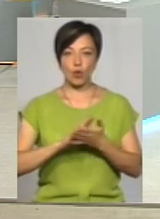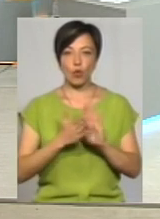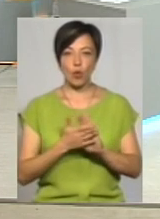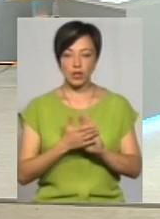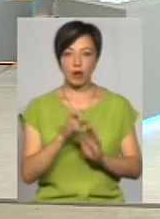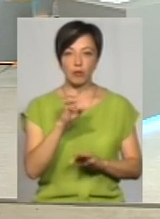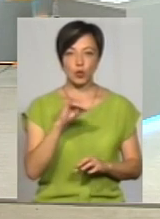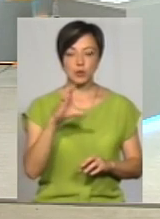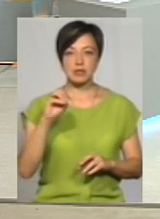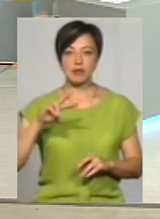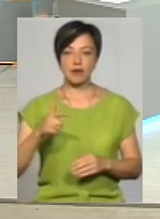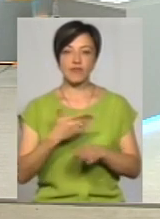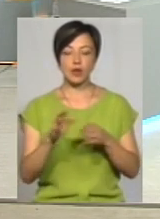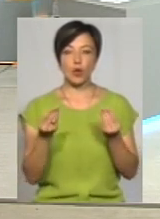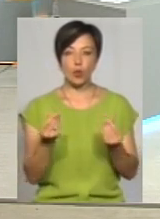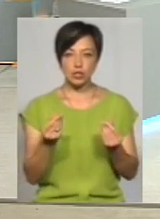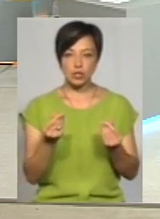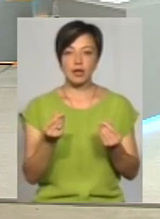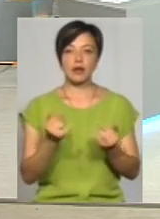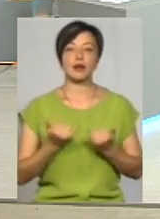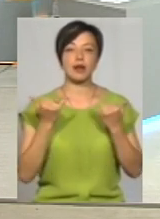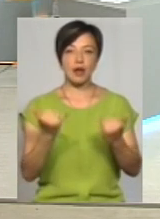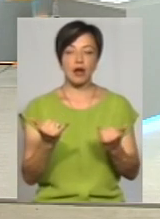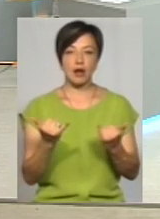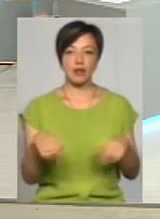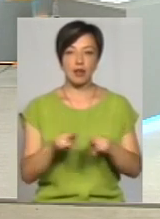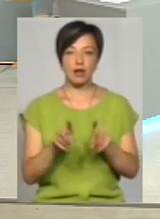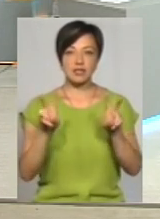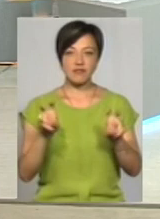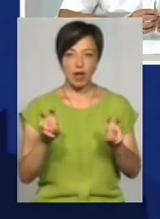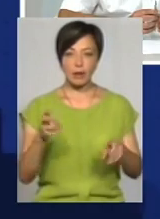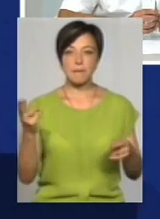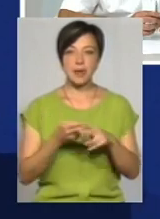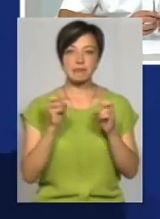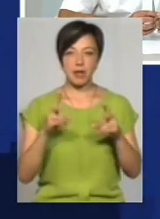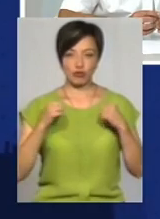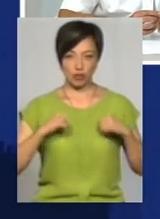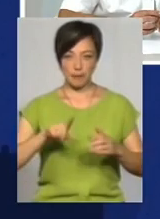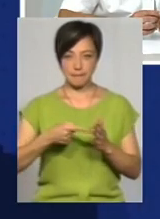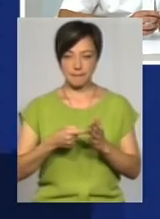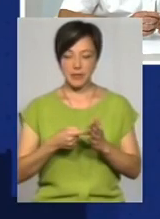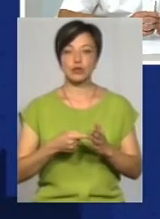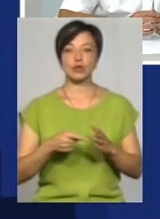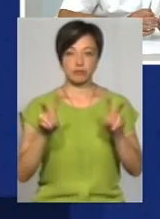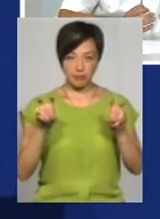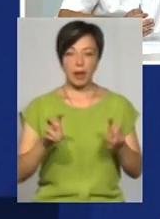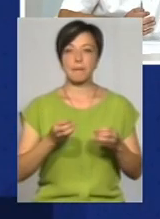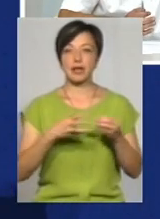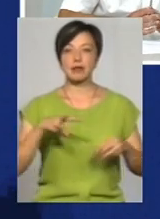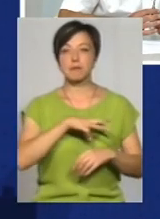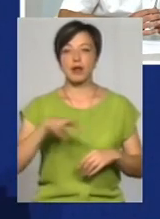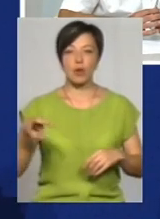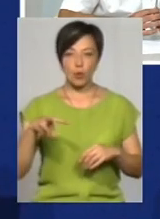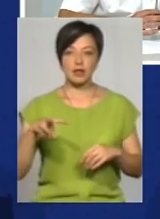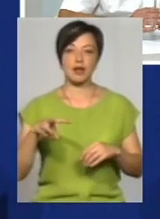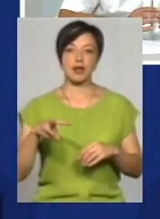Брюсселі про видільнення коштів з ЄБР для так зване безпечне місто. Це 15 мільйонів євро, яке місто 6, Кам